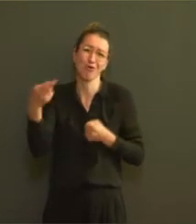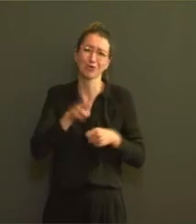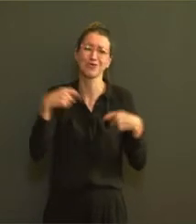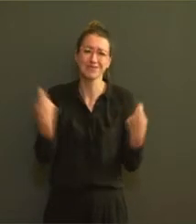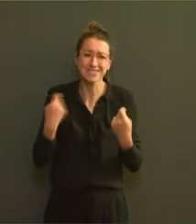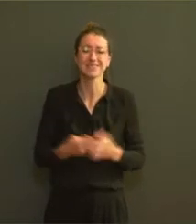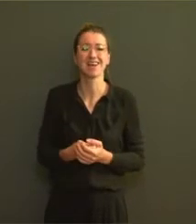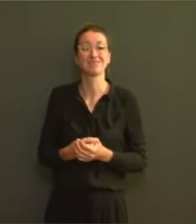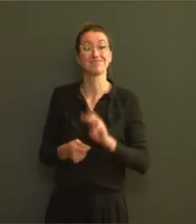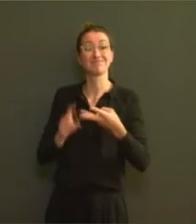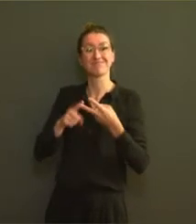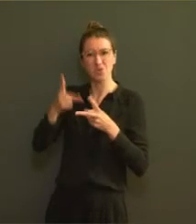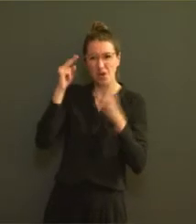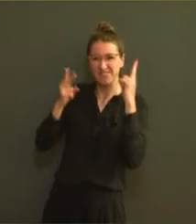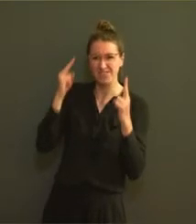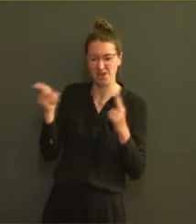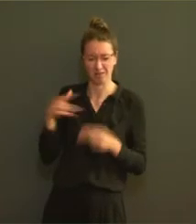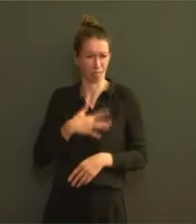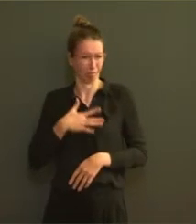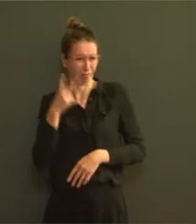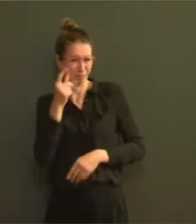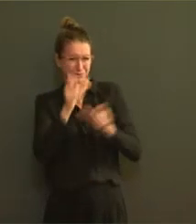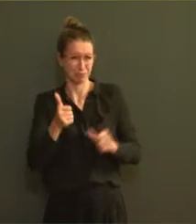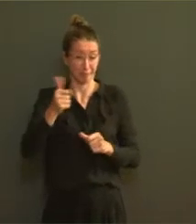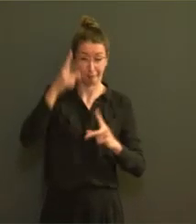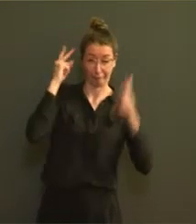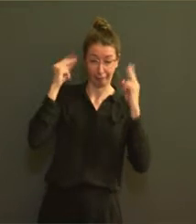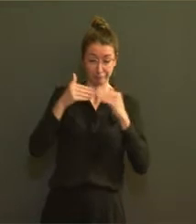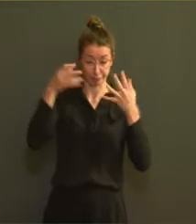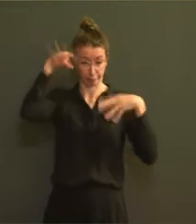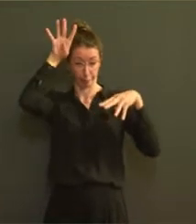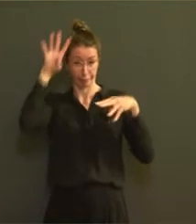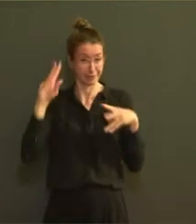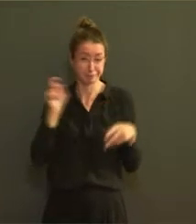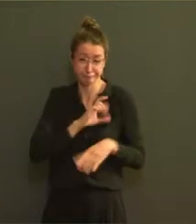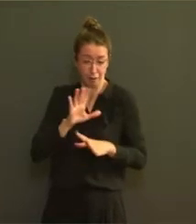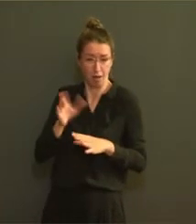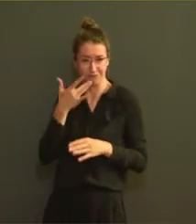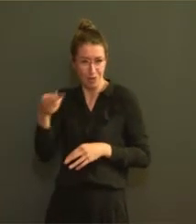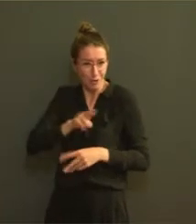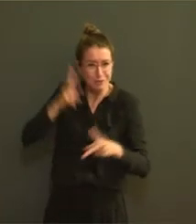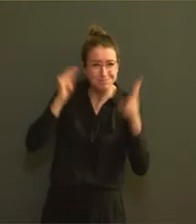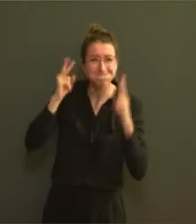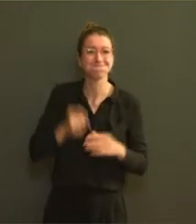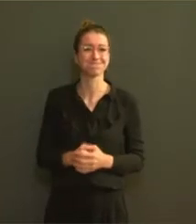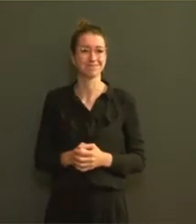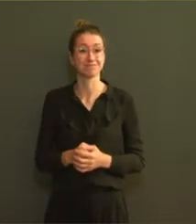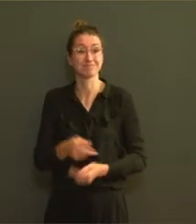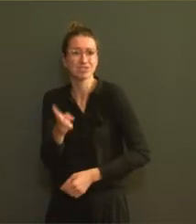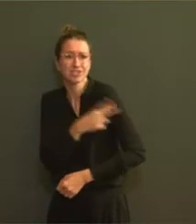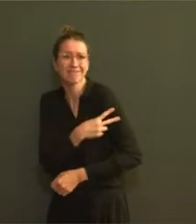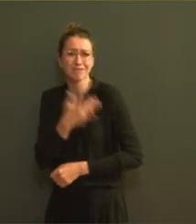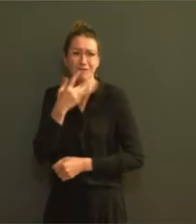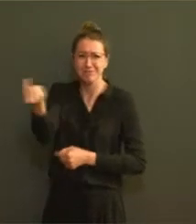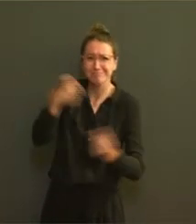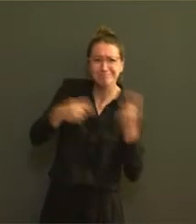ou un cafetier qui aimerait que ses clients reviennent, tout comme les clients du cafetier aimeraient pouvoir revenir comme avant. Ce sont